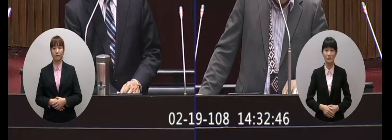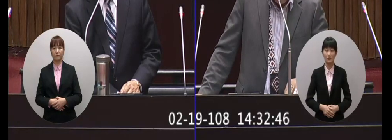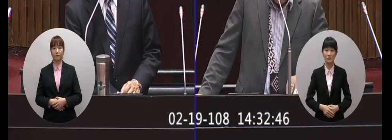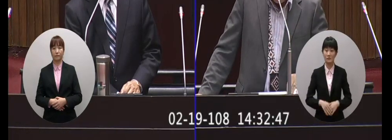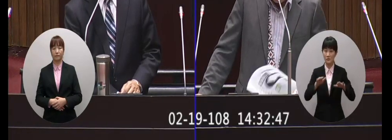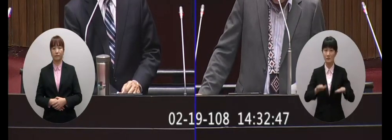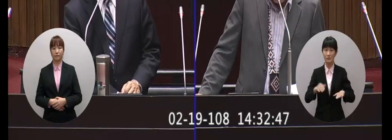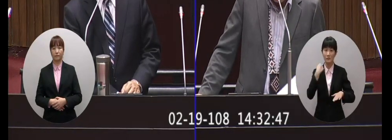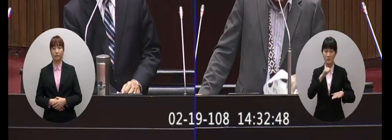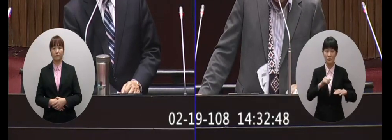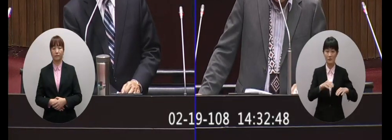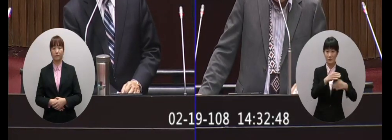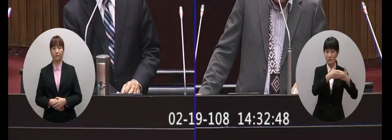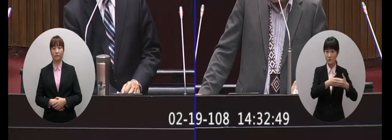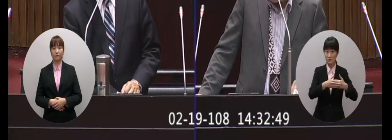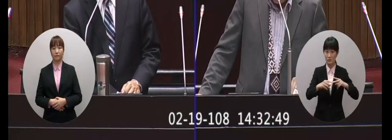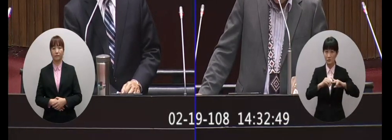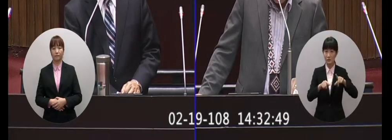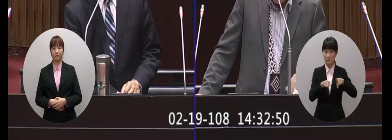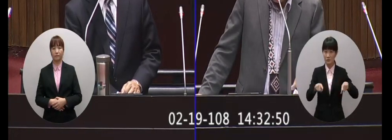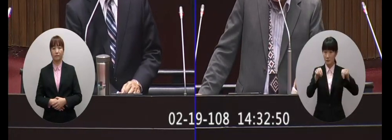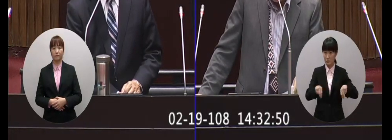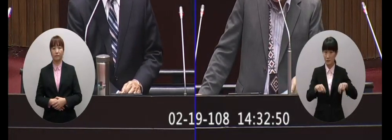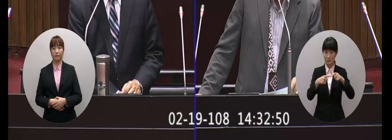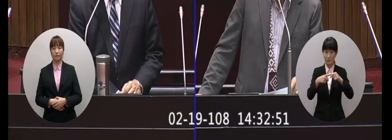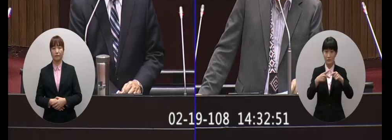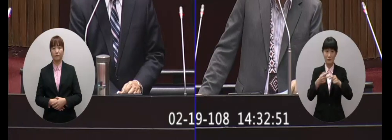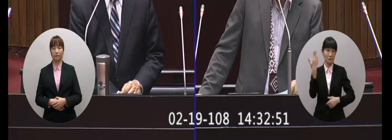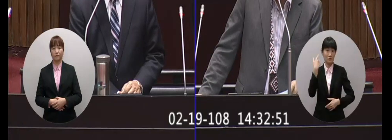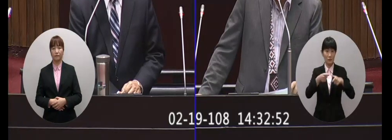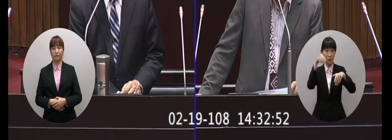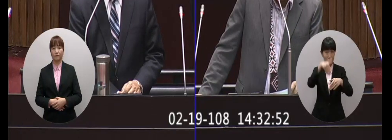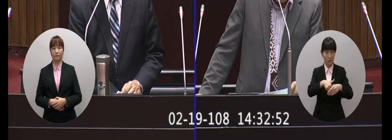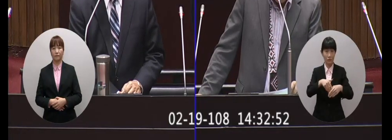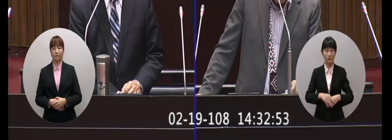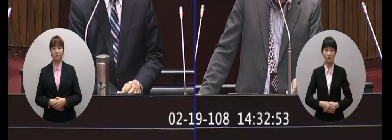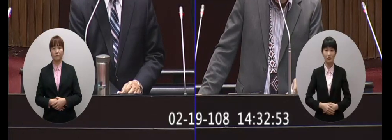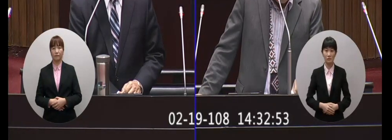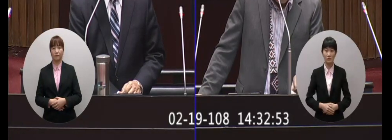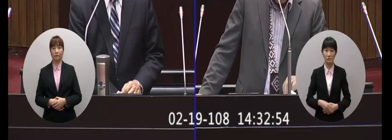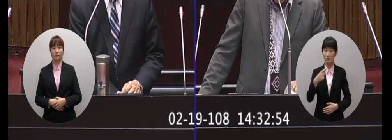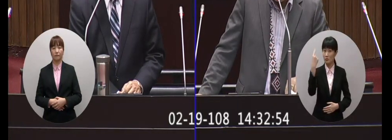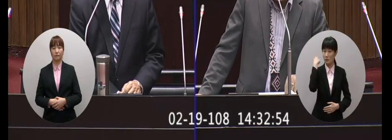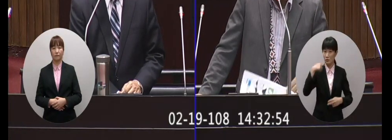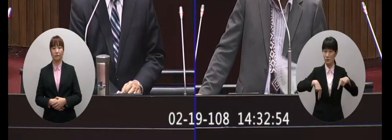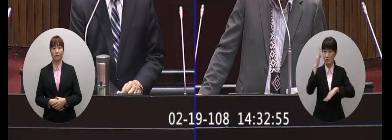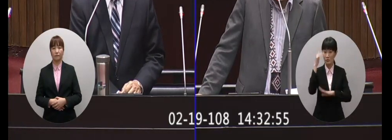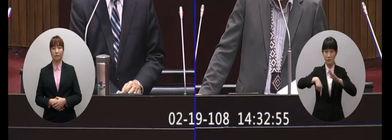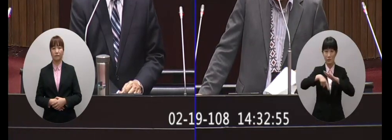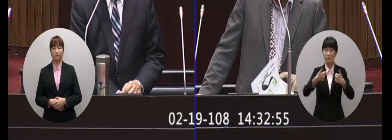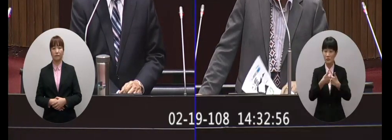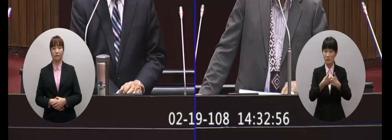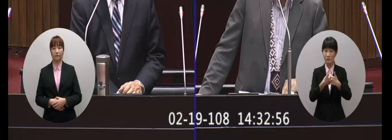今天兩岸和平協議我們這個公投公投這個部分就是在昨天的行政宴宴會